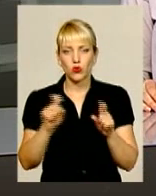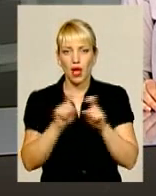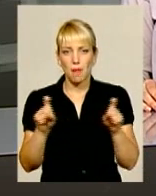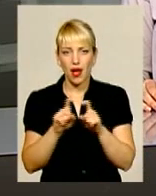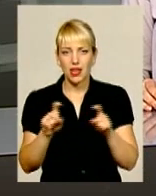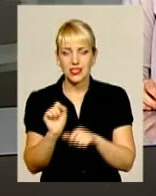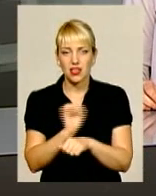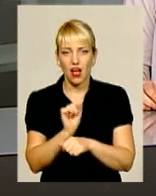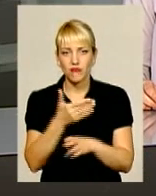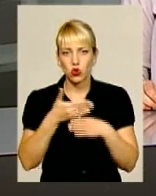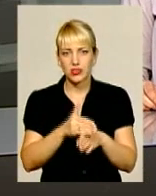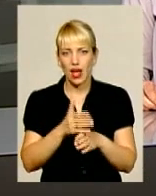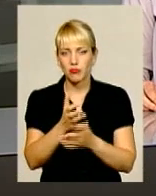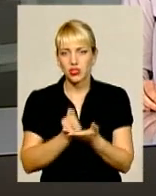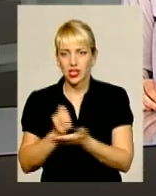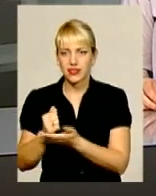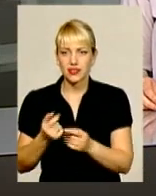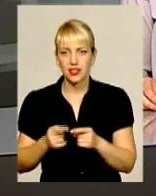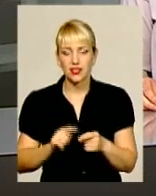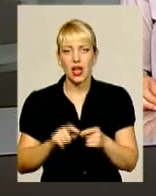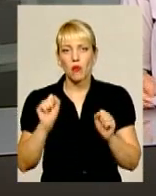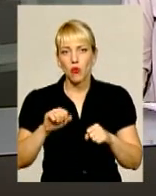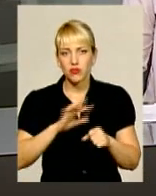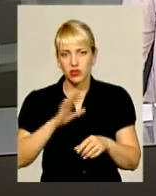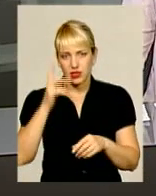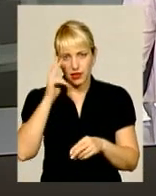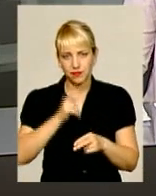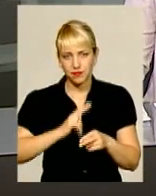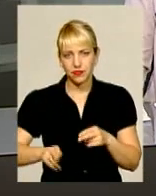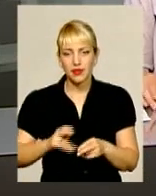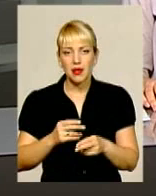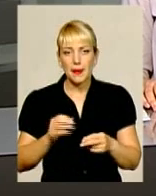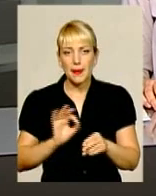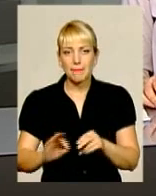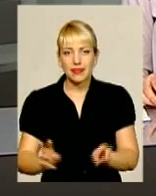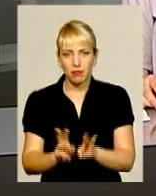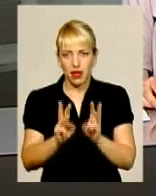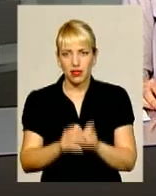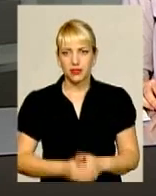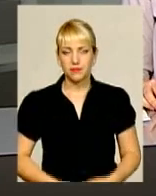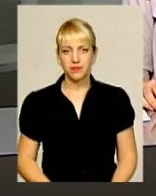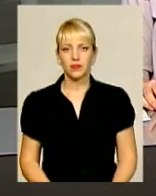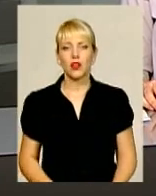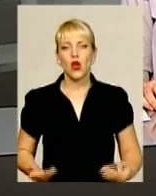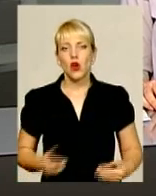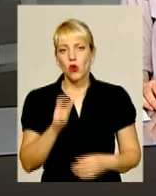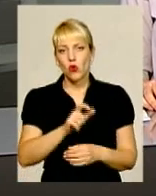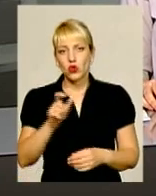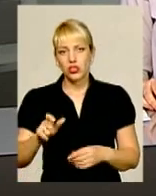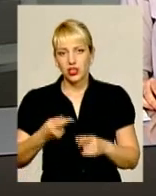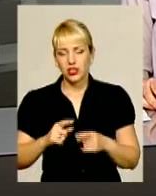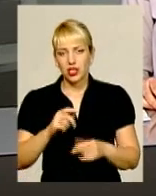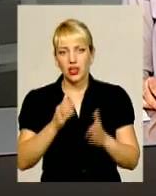розташований поруч. Імовірна причина загоряння – підпал. А у жителів гуртожитку Назарічанський,